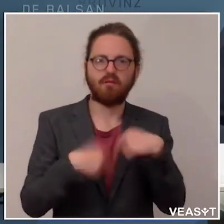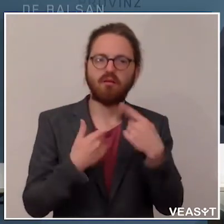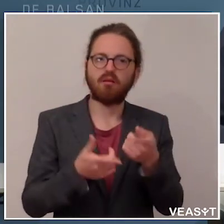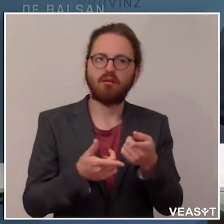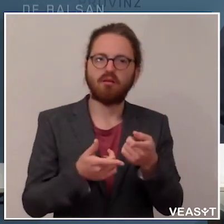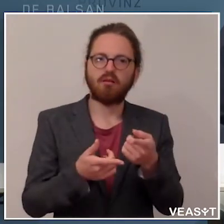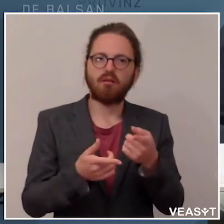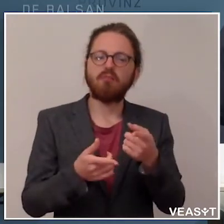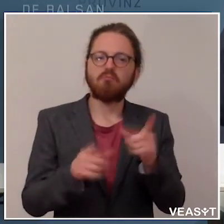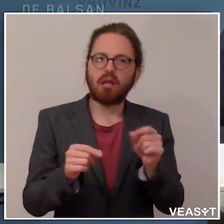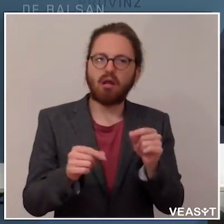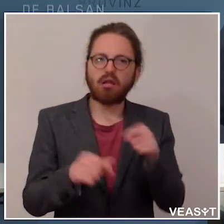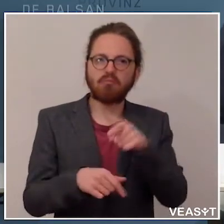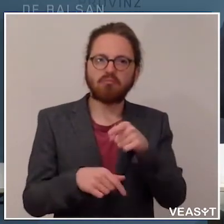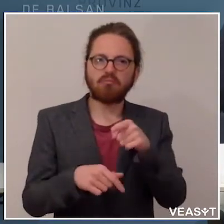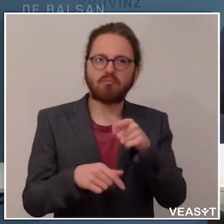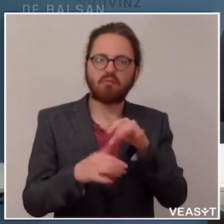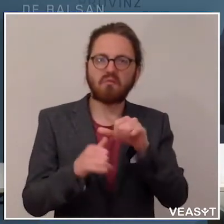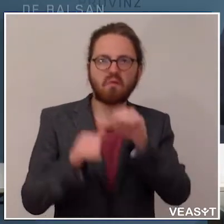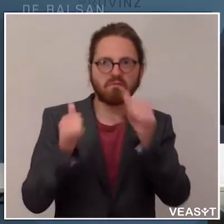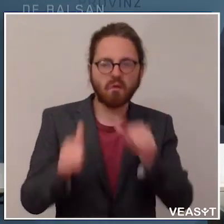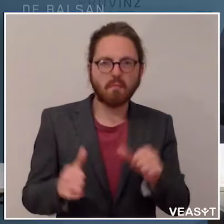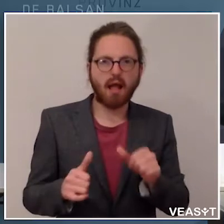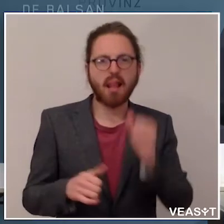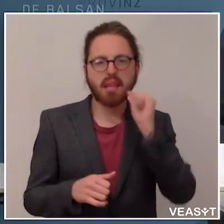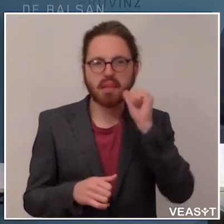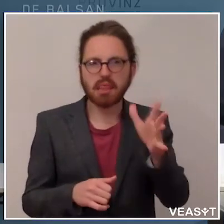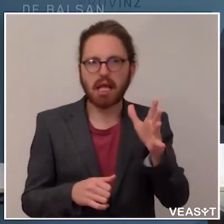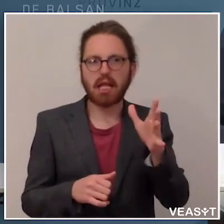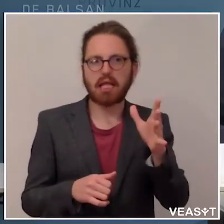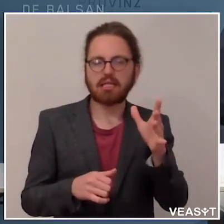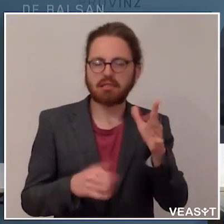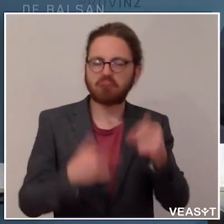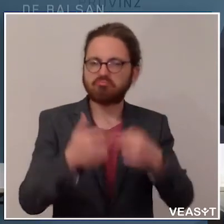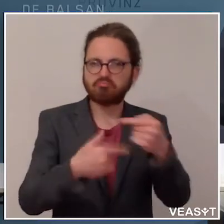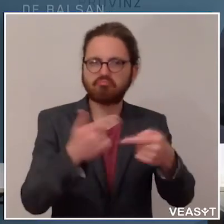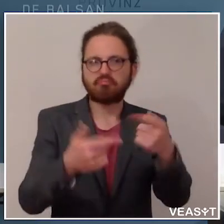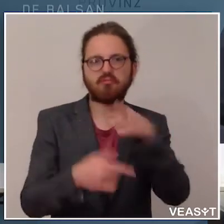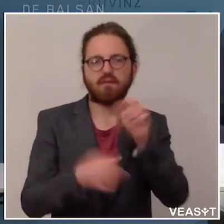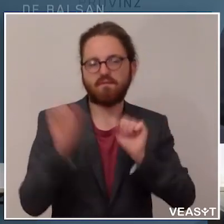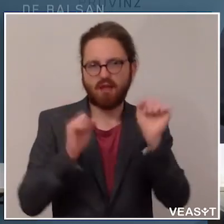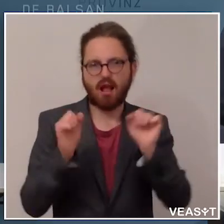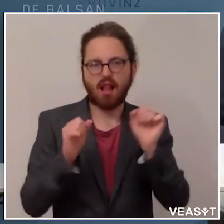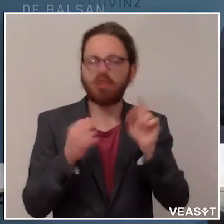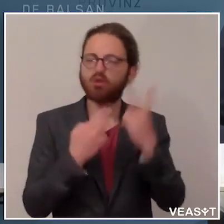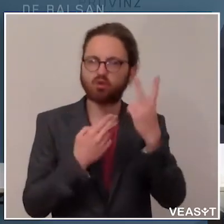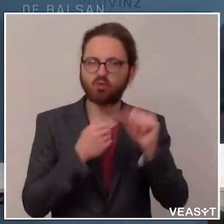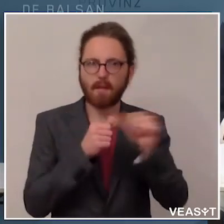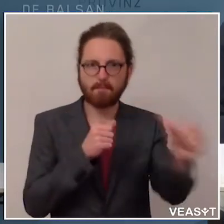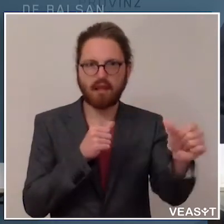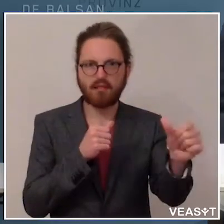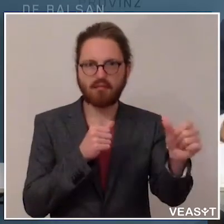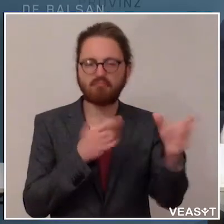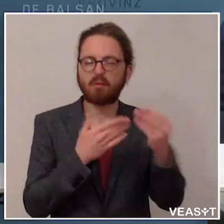Und das ist im normalen täglichen Geschehen verhalten, das sind die zwei Meter, also wenn man unter zwei